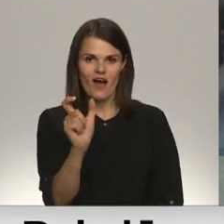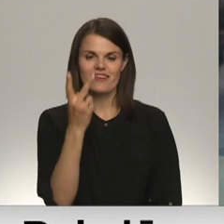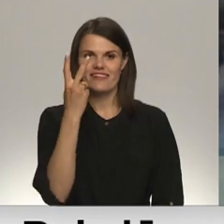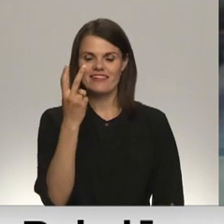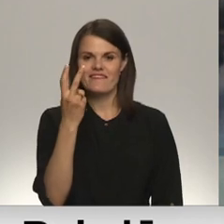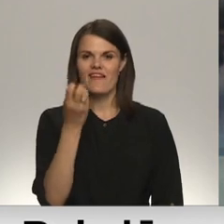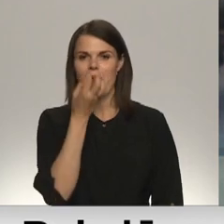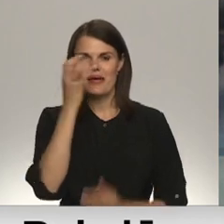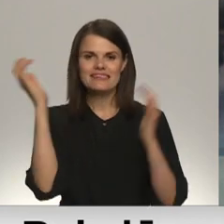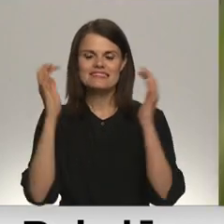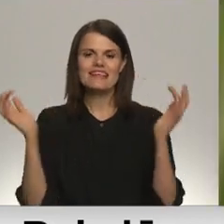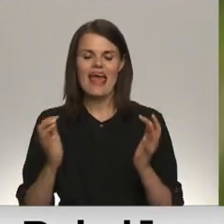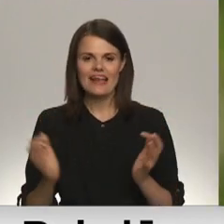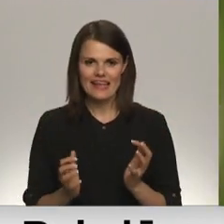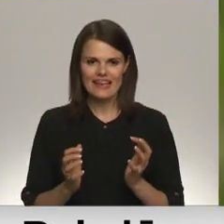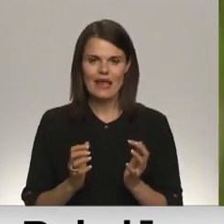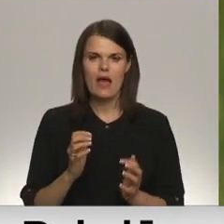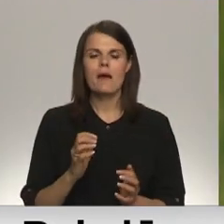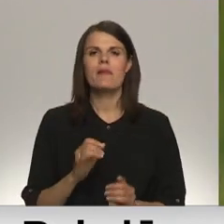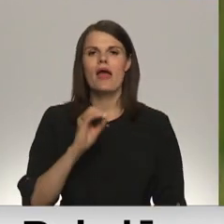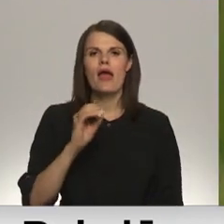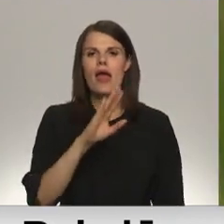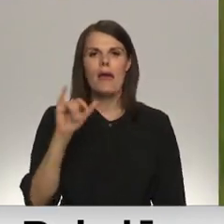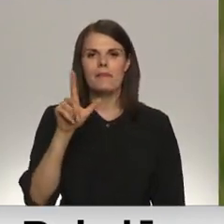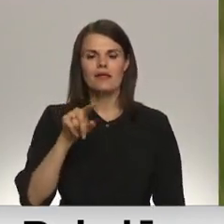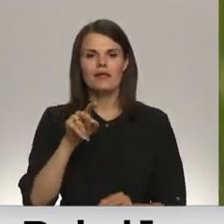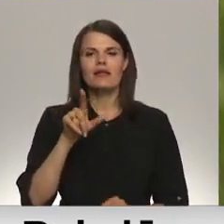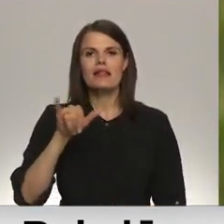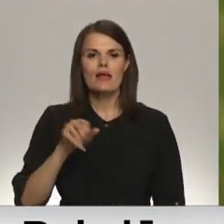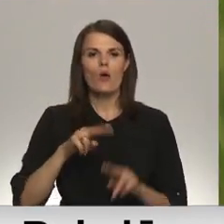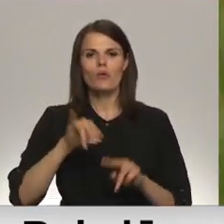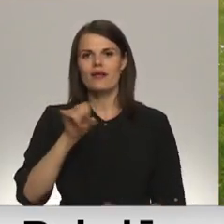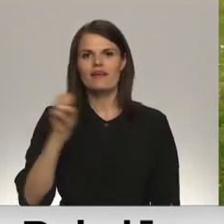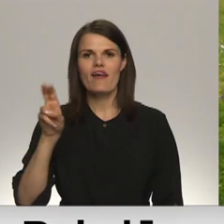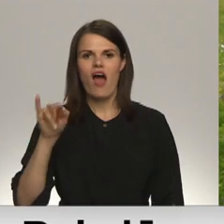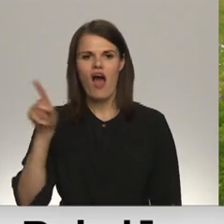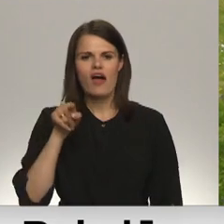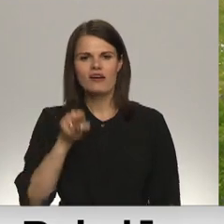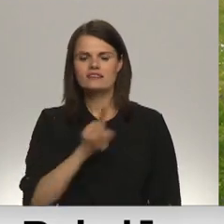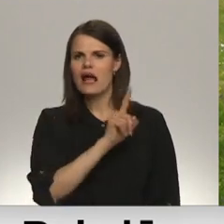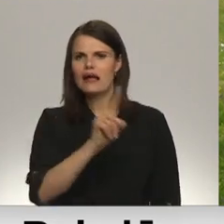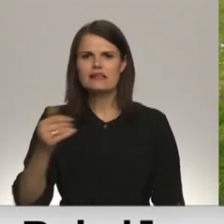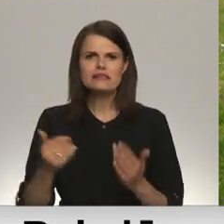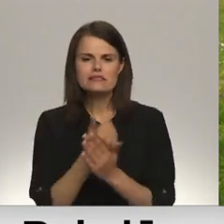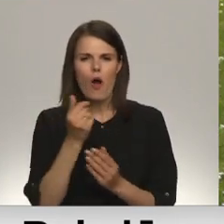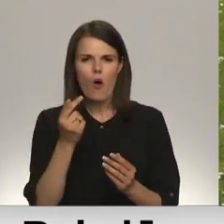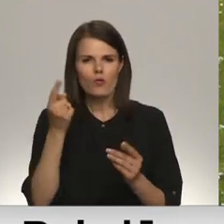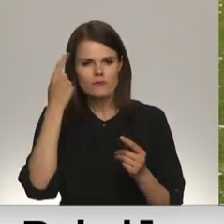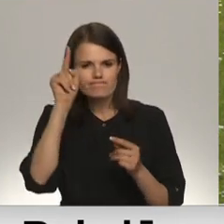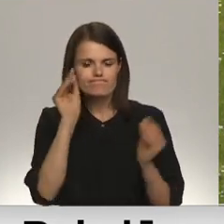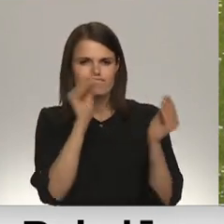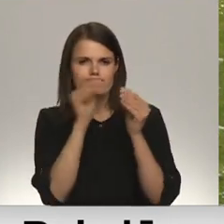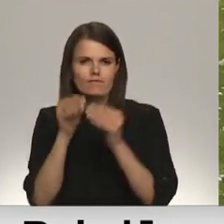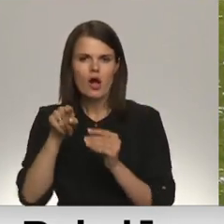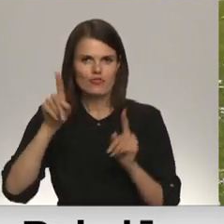Jānis. Teju katrs ceriņš sākumā ir hibrīds ar savu kārtas numuru. Daudzi no tiem gaida gandrīz